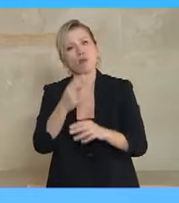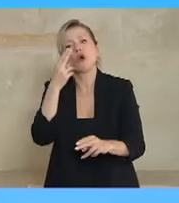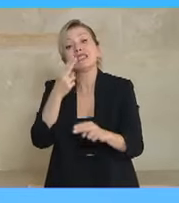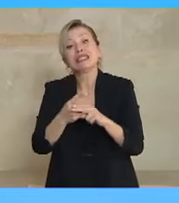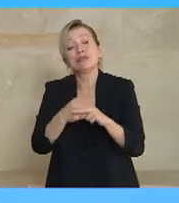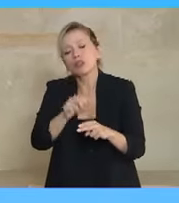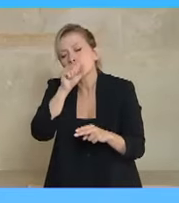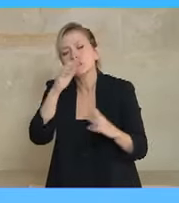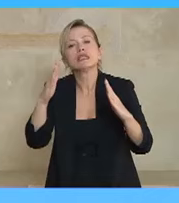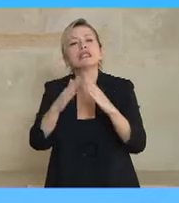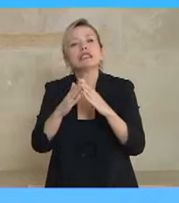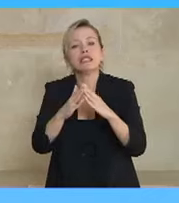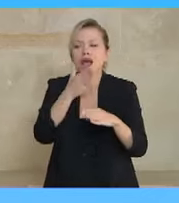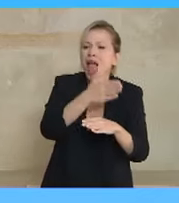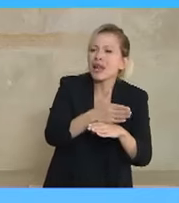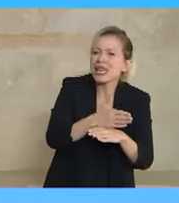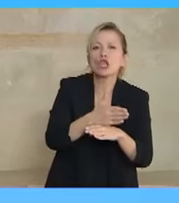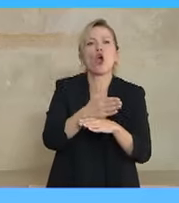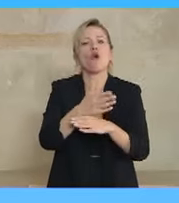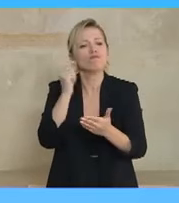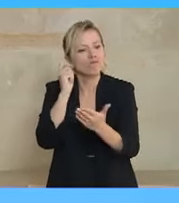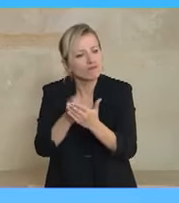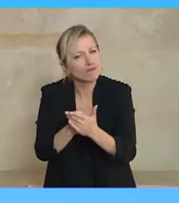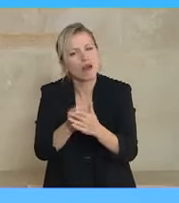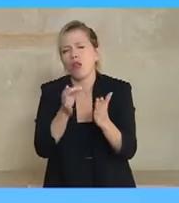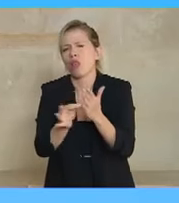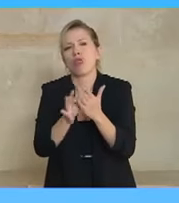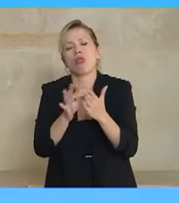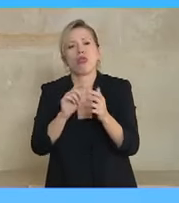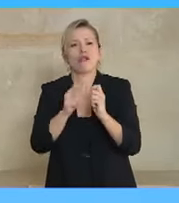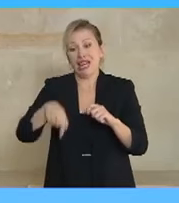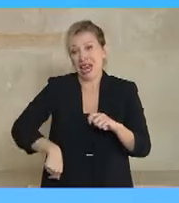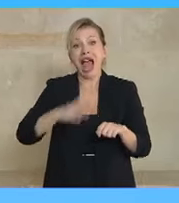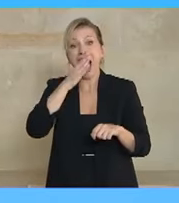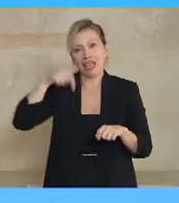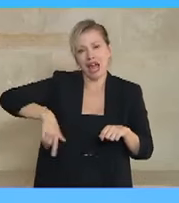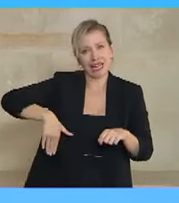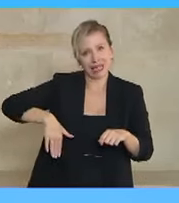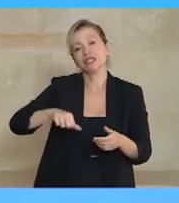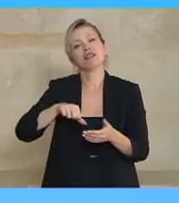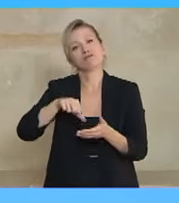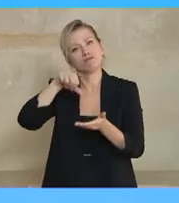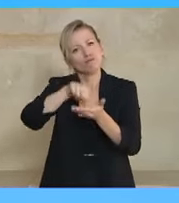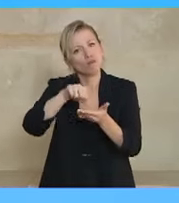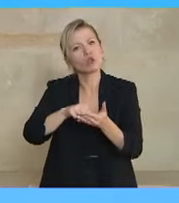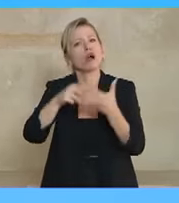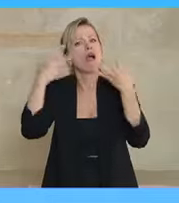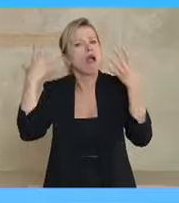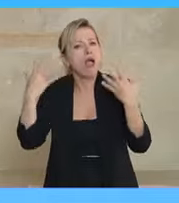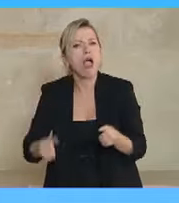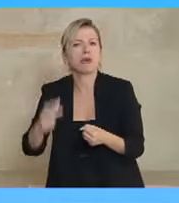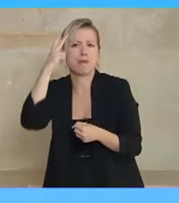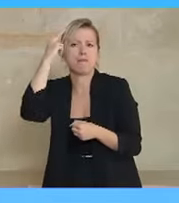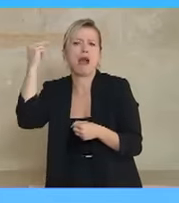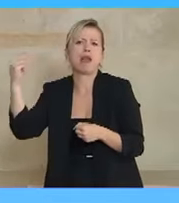δεν εξαντλείται μόνο σε αυτές τις παρεμβάσεις. Είμαστε στα Χανιά, σε μια πόλη η οποία έχει ένα λαμπρό πολυτεχνείο. Πληρών όμως